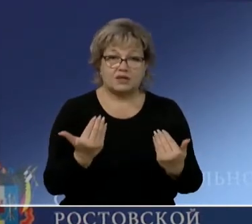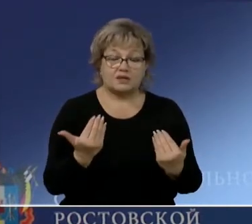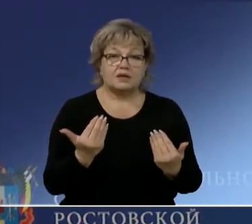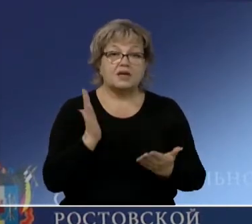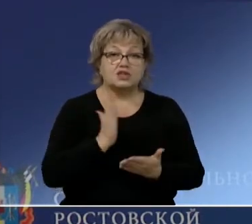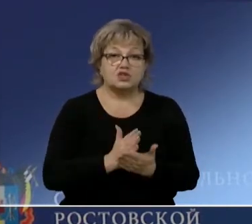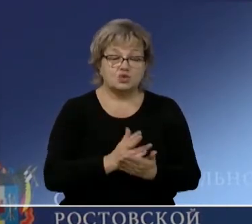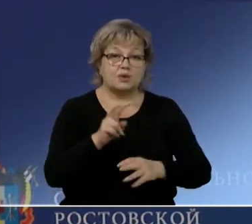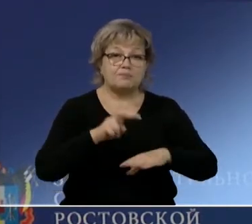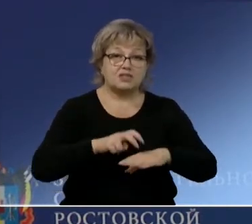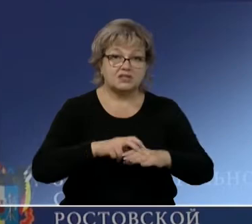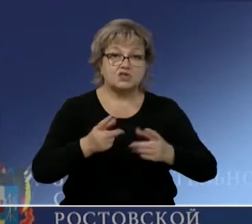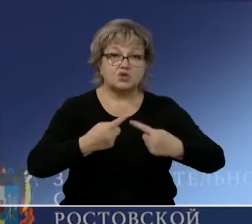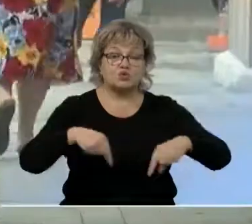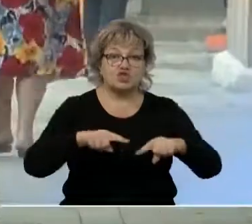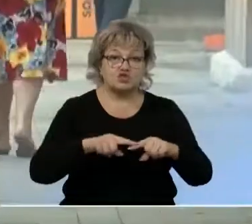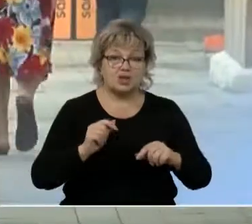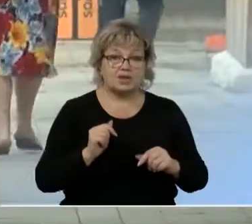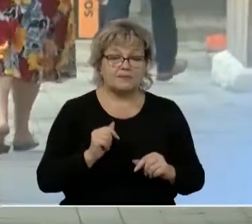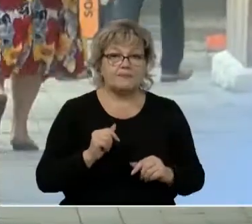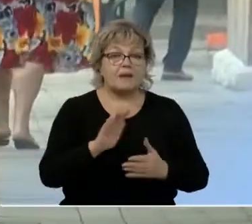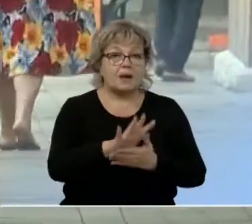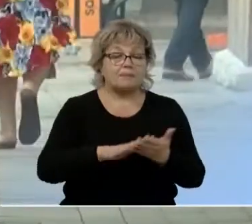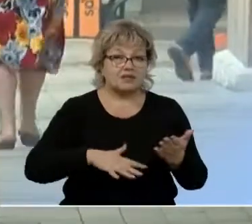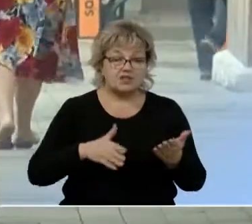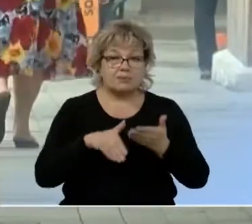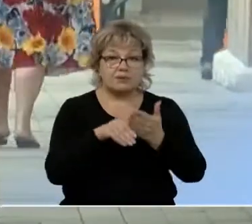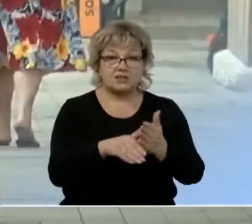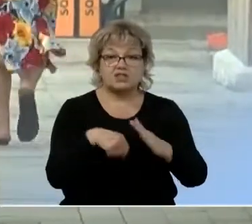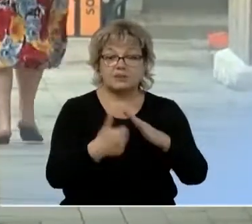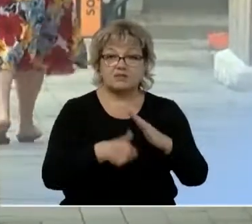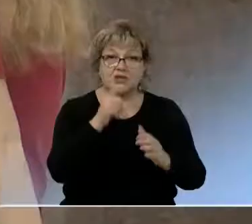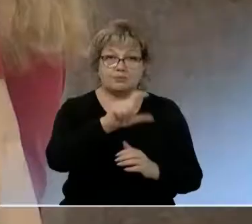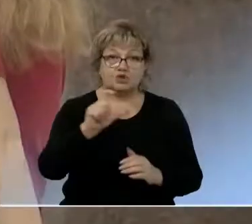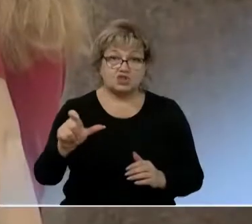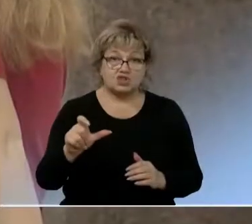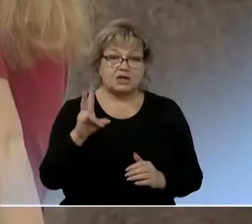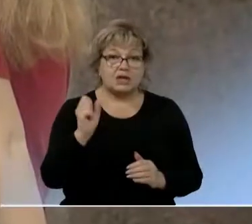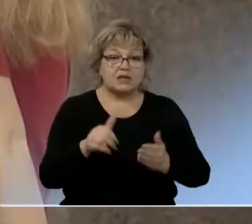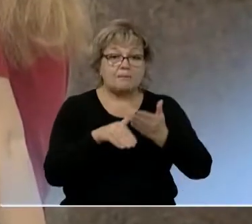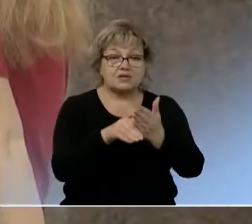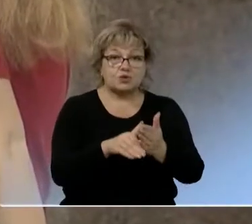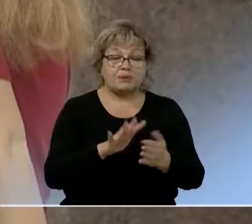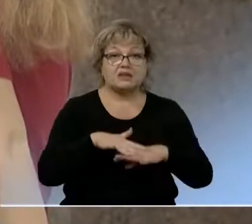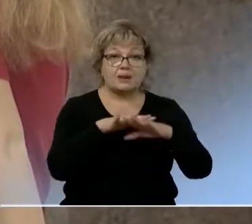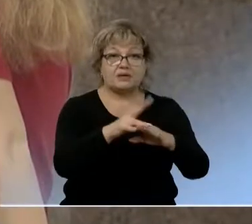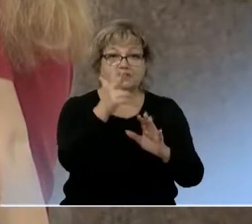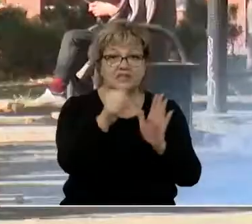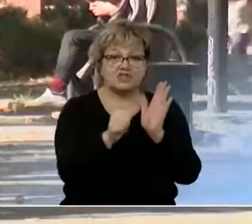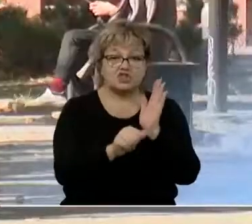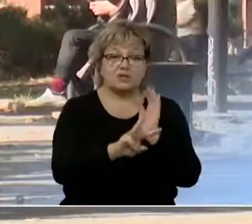медицинские учреждения. Продолжается поддержка безработных жителей области. На пособия направят 360